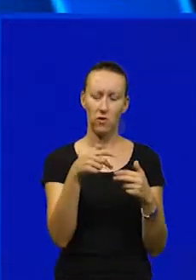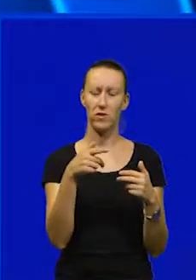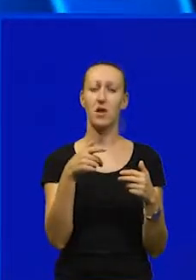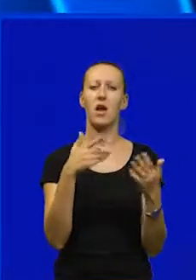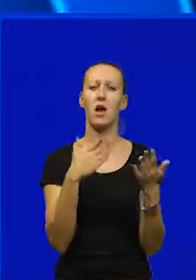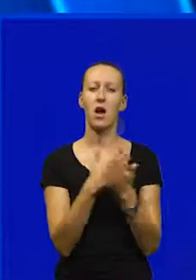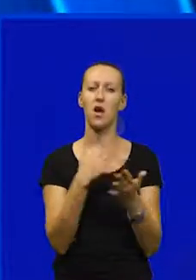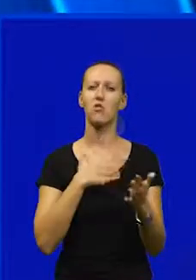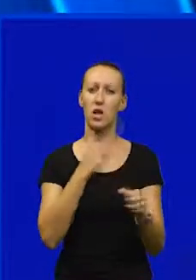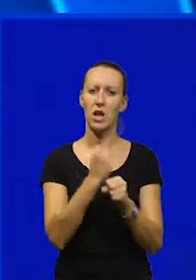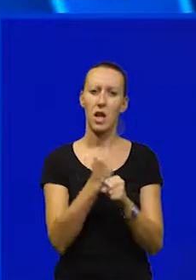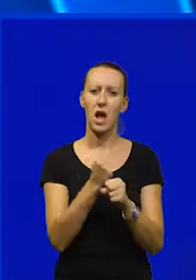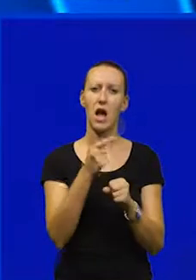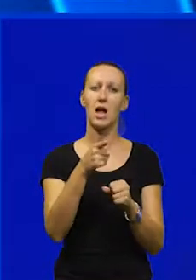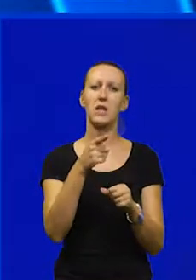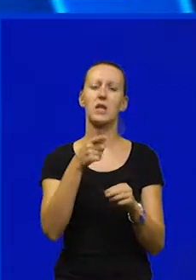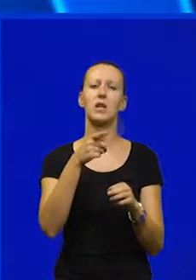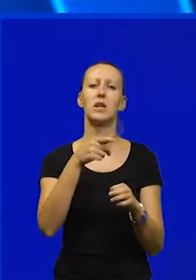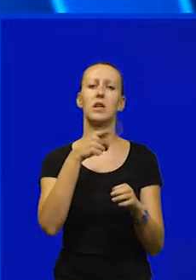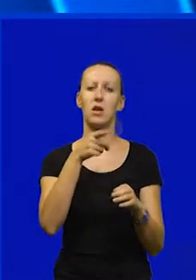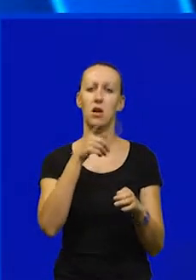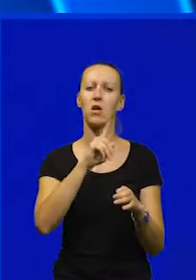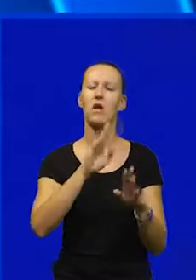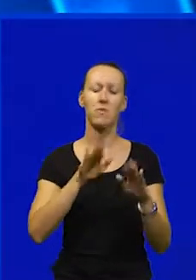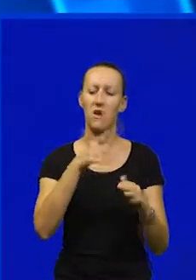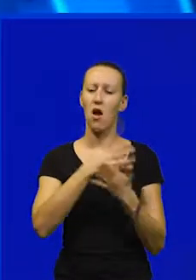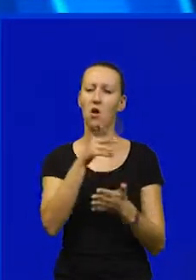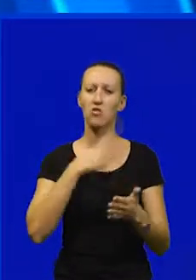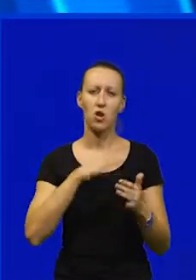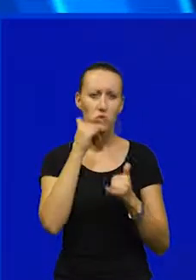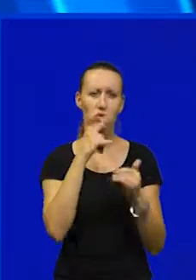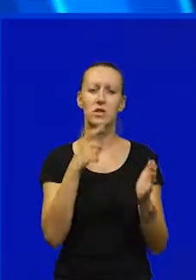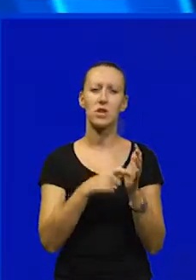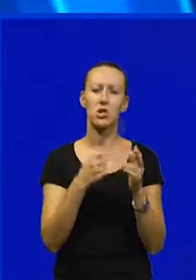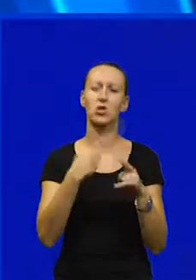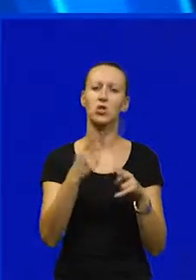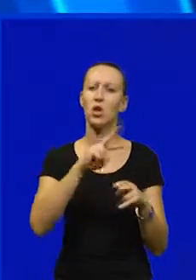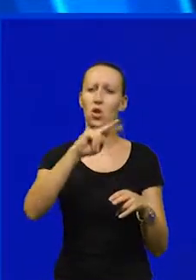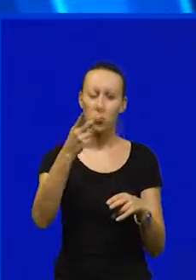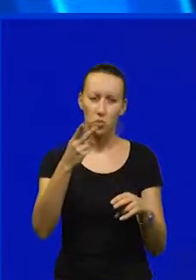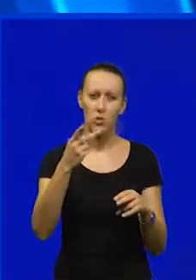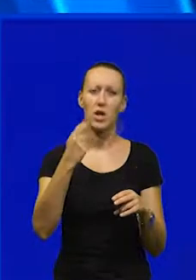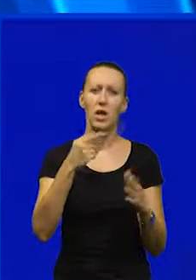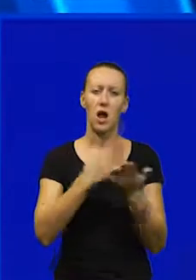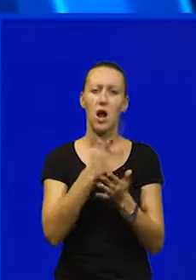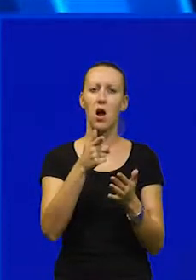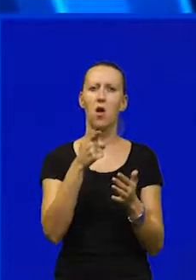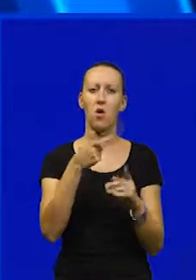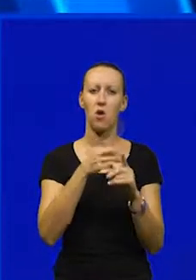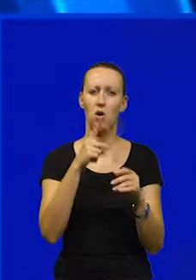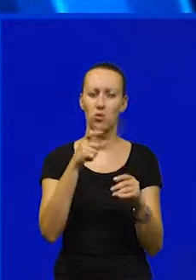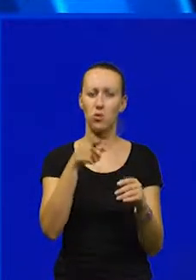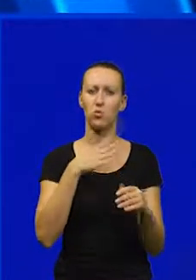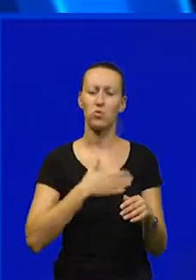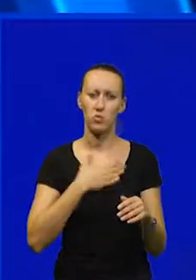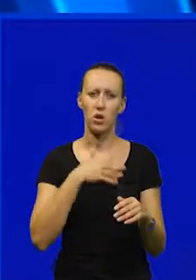raditi na nekretinsku biznisu da je on nama neprihvatljiv. Da se treba tražiti rješenje nede druge jer ako Danko Končar želi